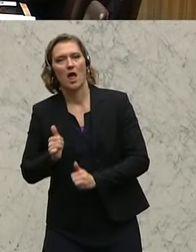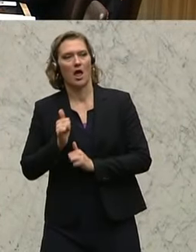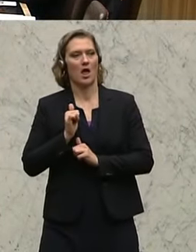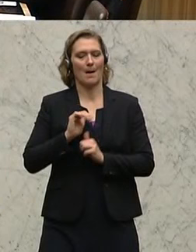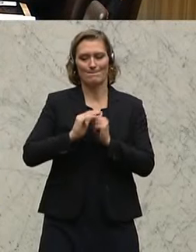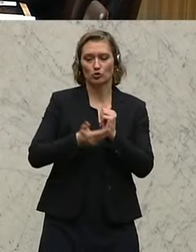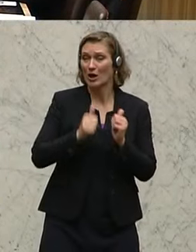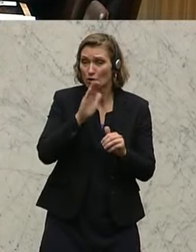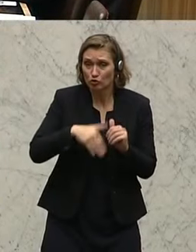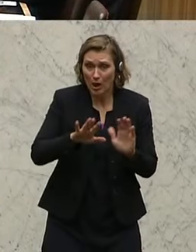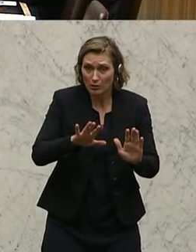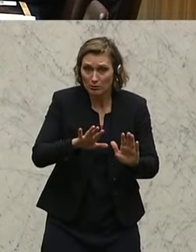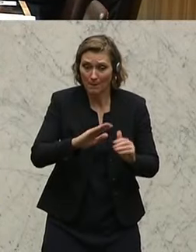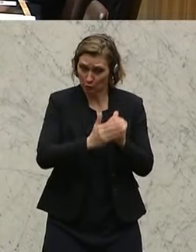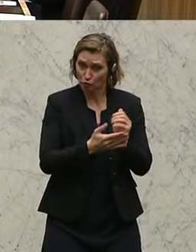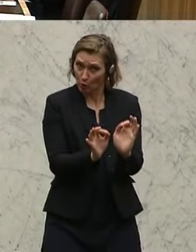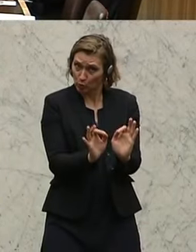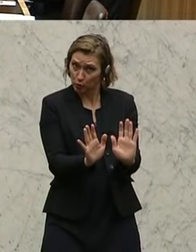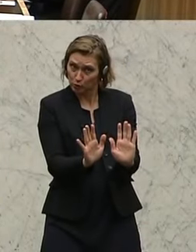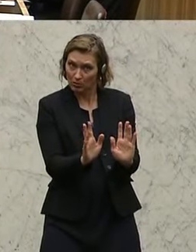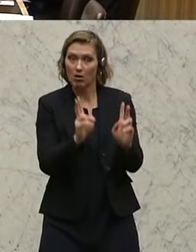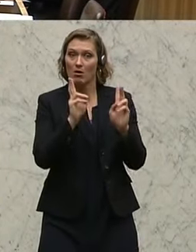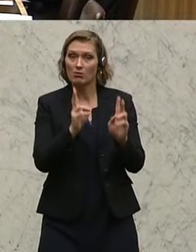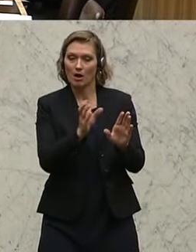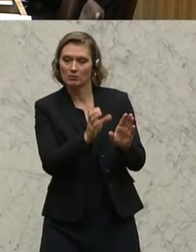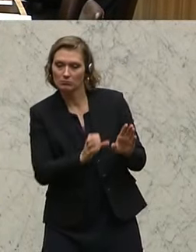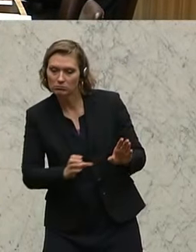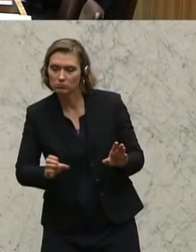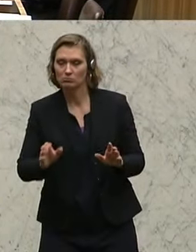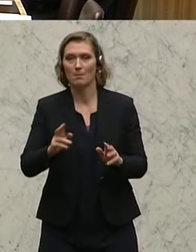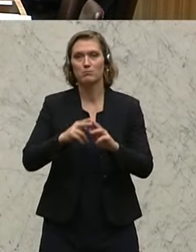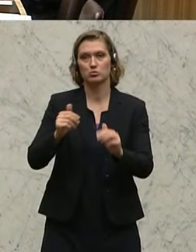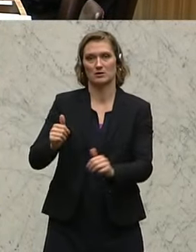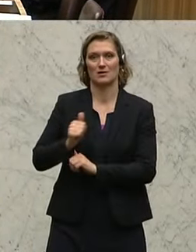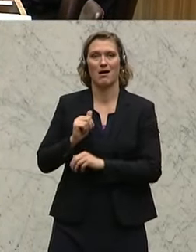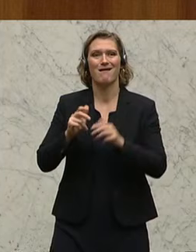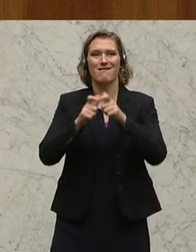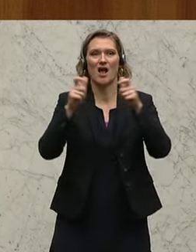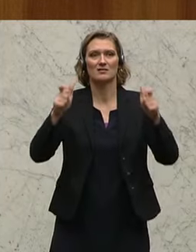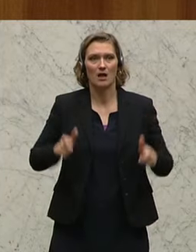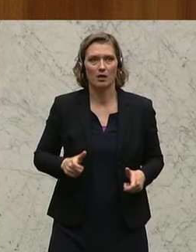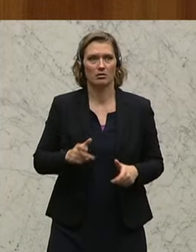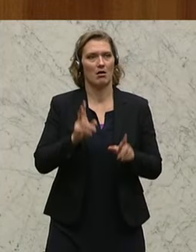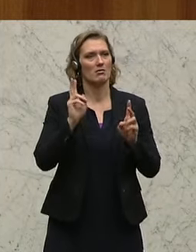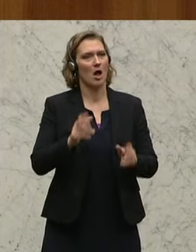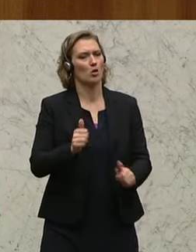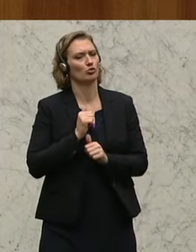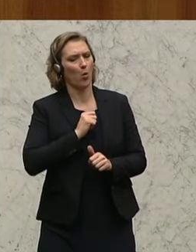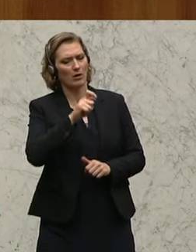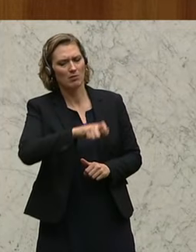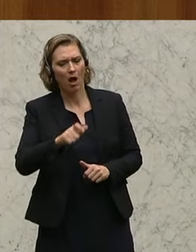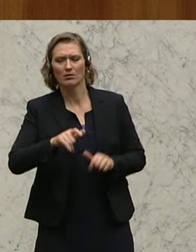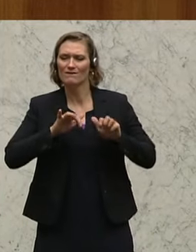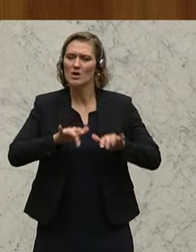das ja nicht schlecht ist. Und dieses Budget ist ja gut, da könnten Sie ja im Bundesheer, in den Kasernen, bei den Soldatinnen und Soldatinnen